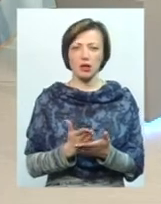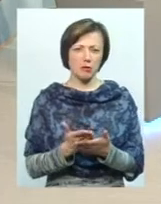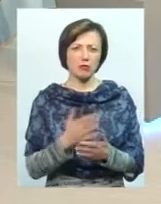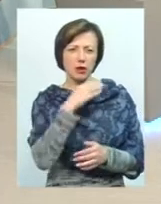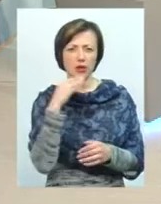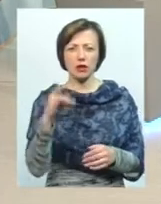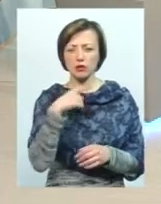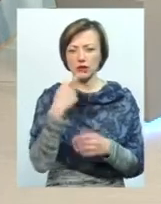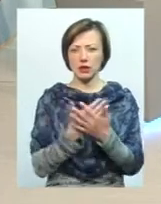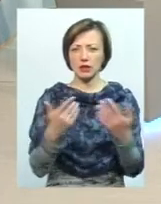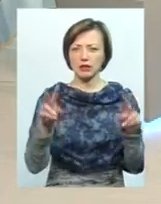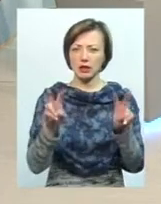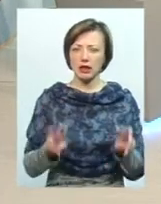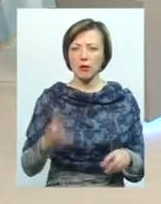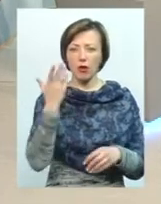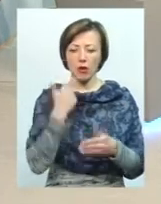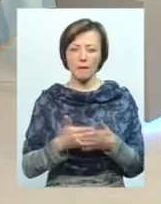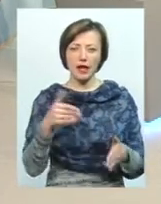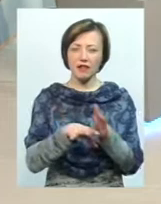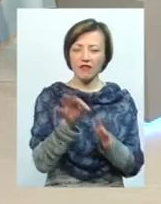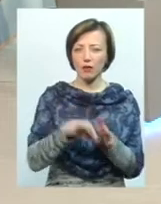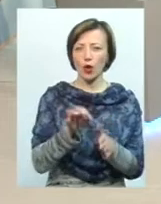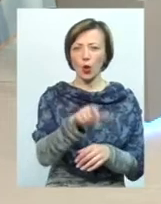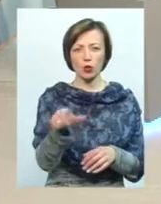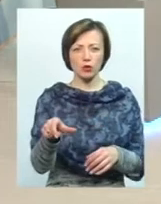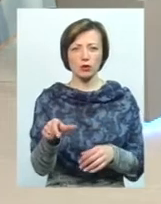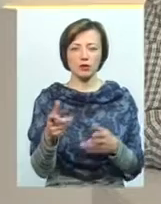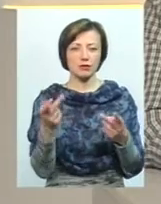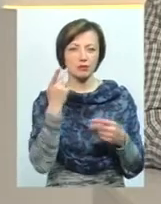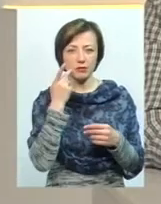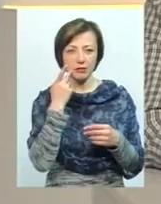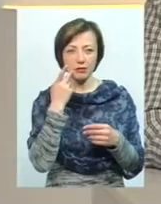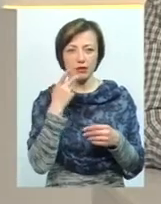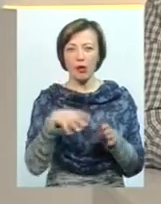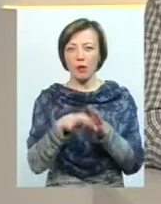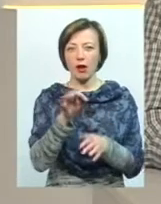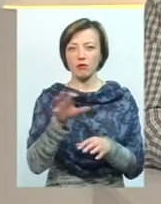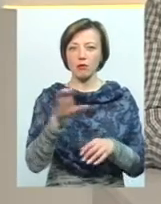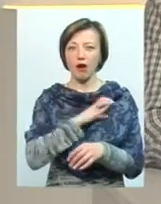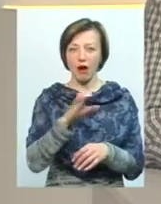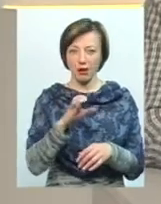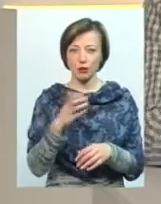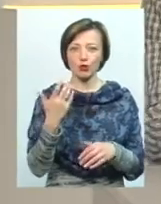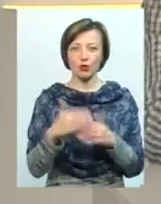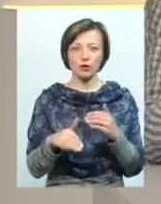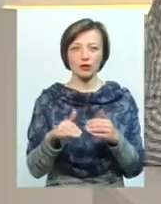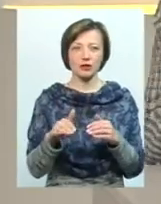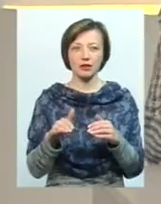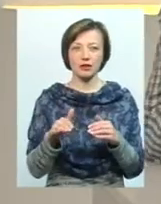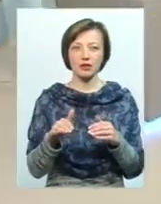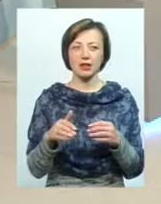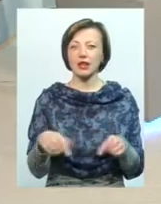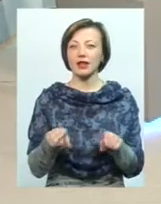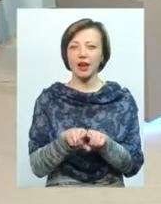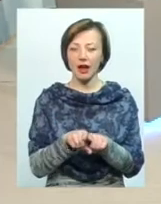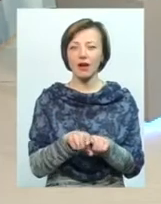і не раз говорили на різні теми, коли там передвиборчий, виборчий. Люди ж у нас, як правило, брат кого? Багатих, тому що він же, це не означає, що